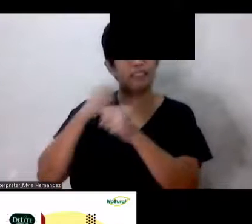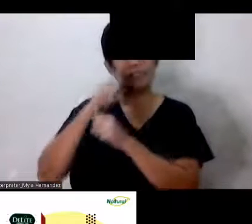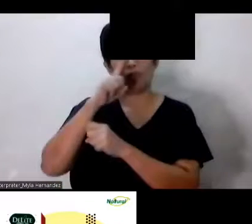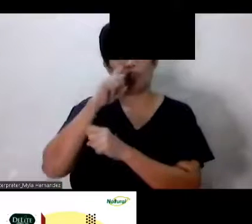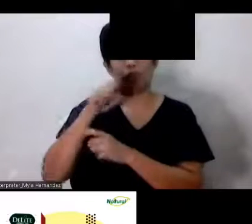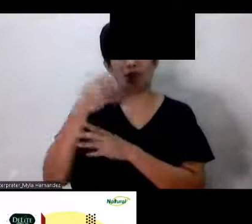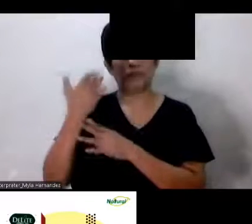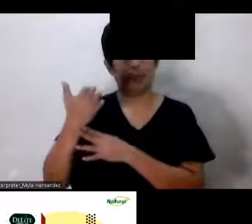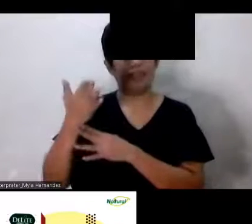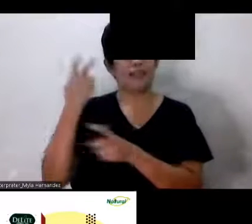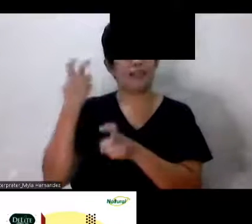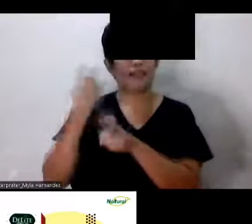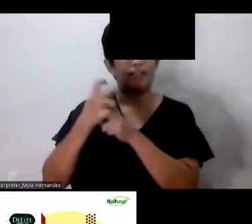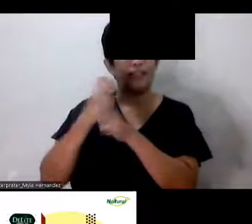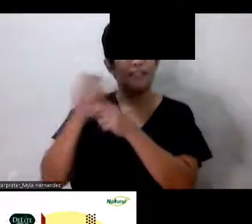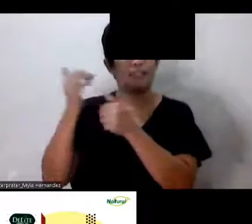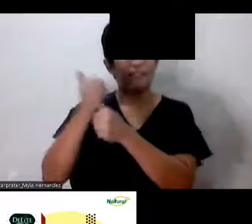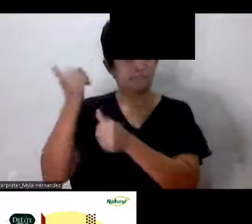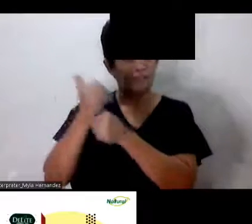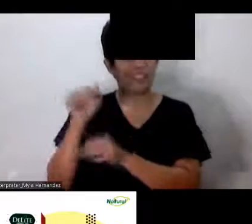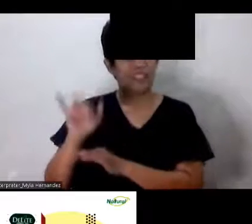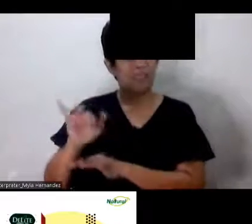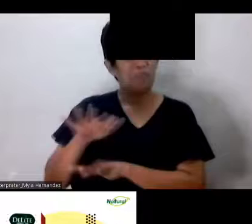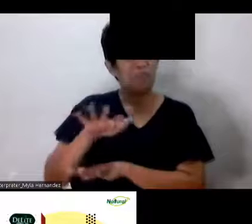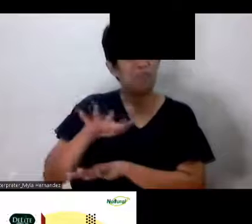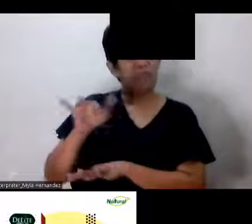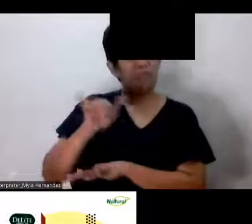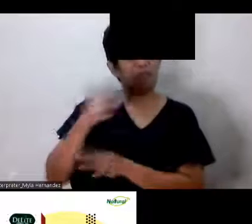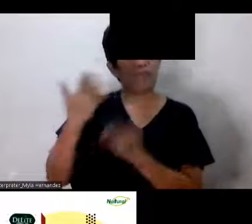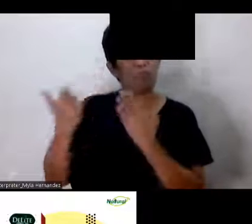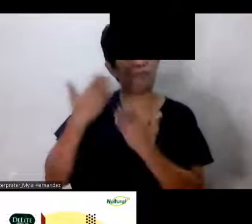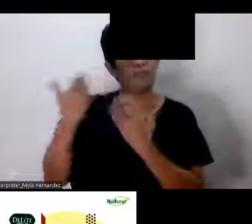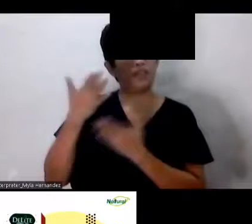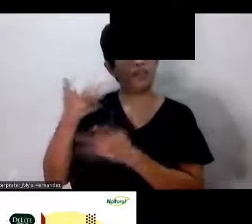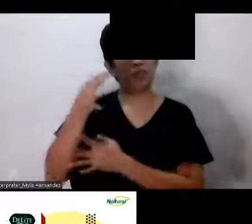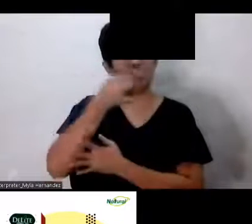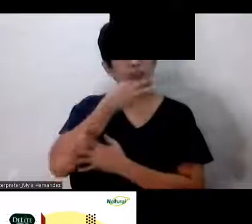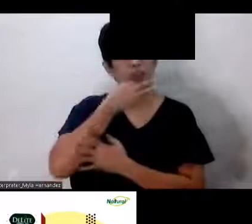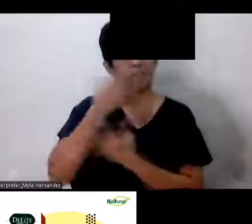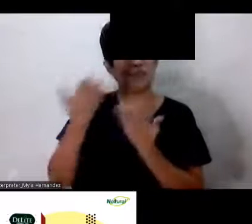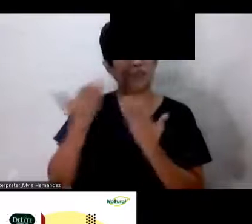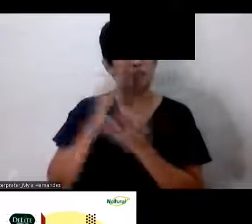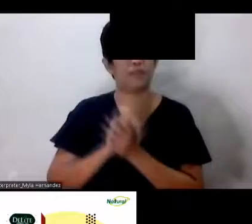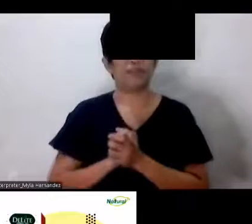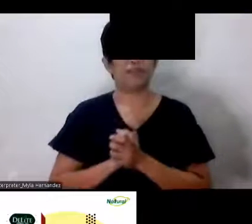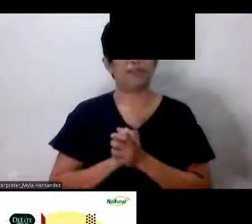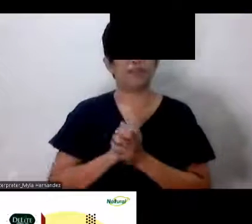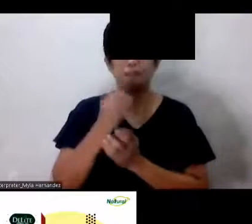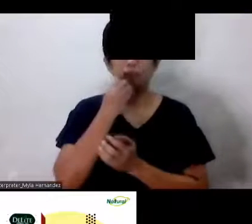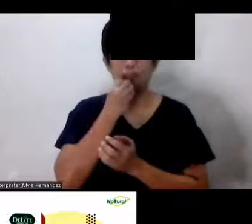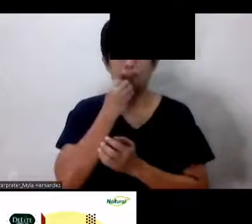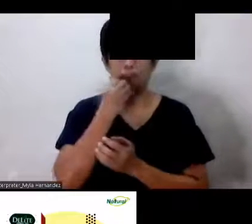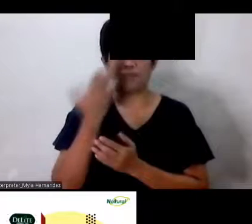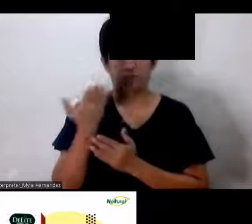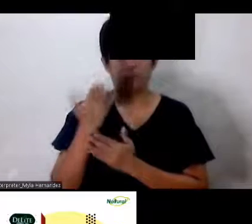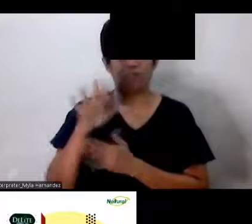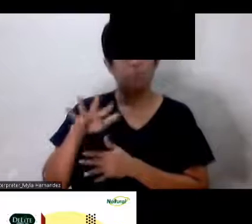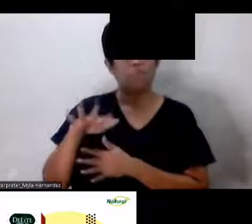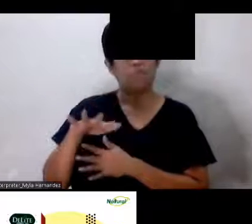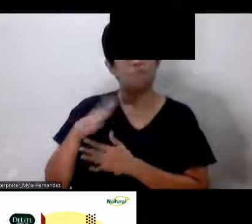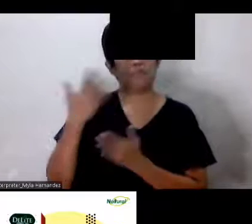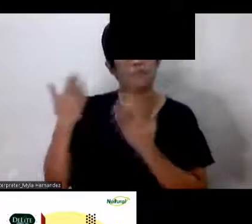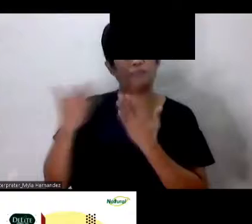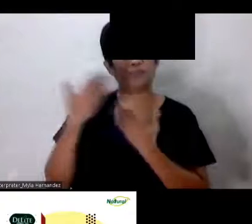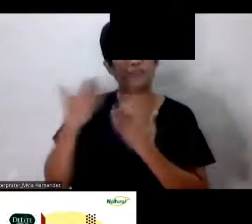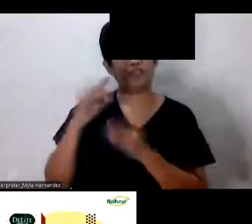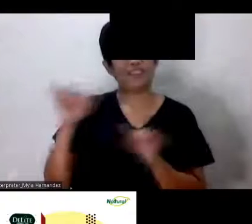magdumi Bukan nga Sa kinakain ba yan Brother Benson Bago mo tugunan Pero siguro ang katanungan Sa mga kinakain ba yan Ano ba yung